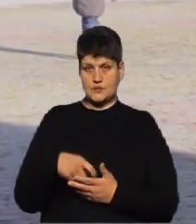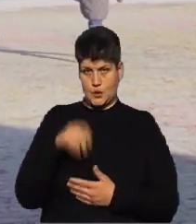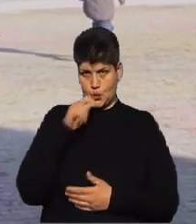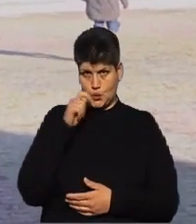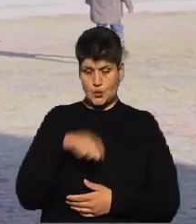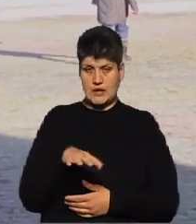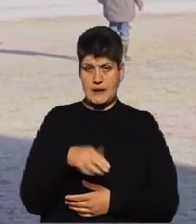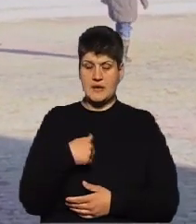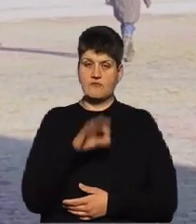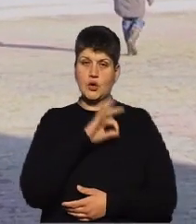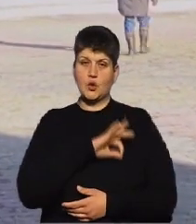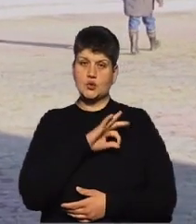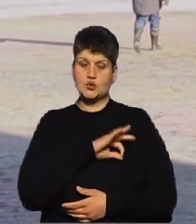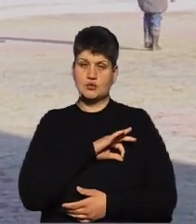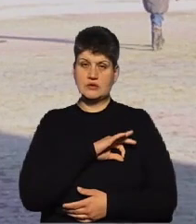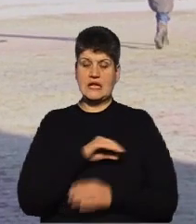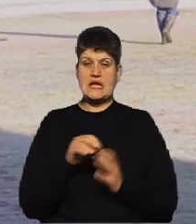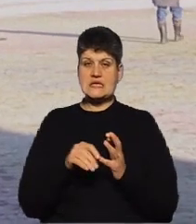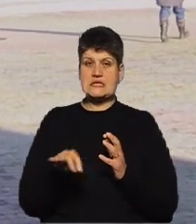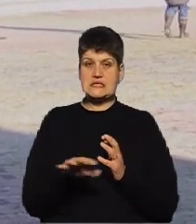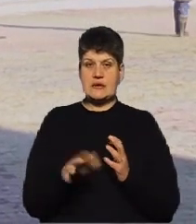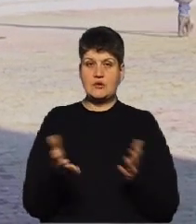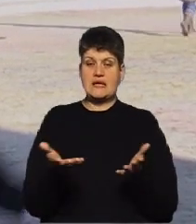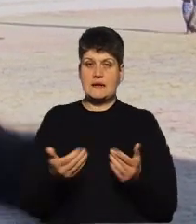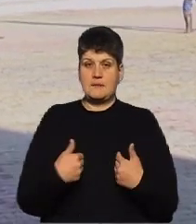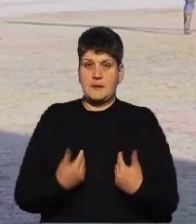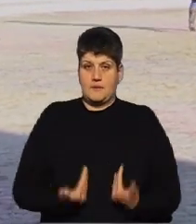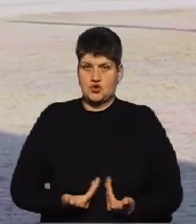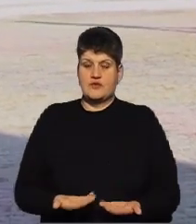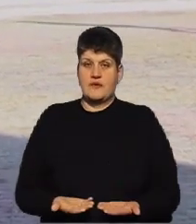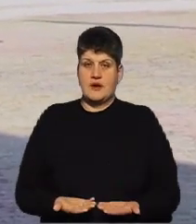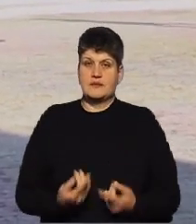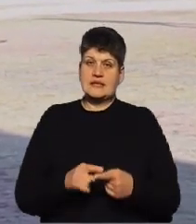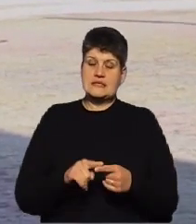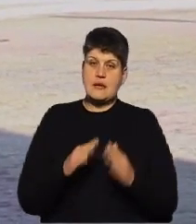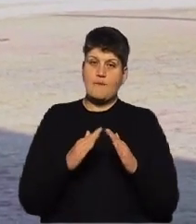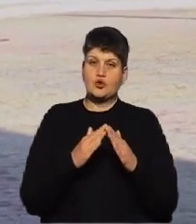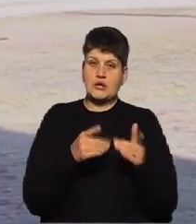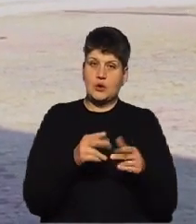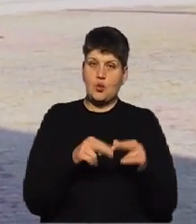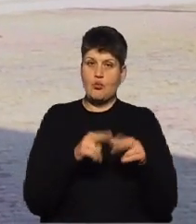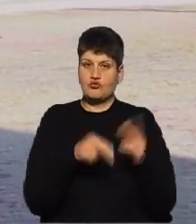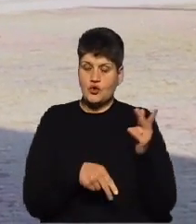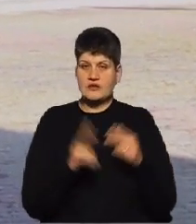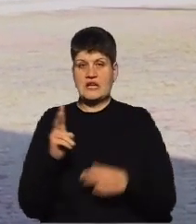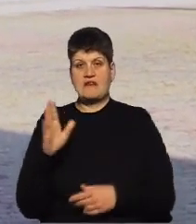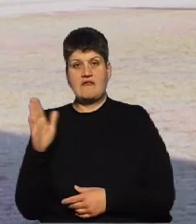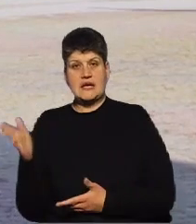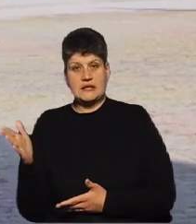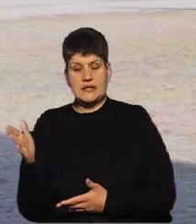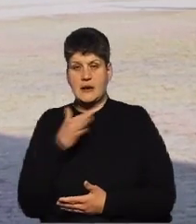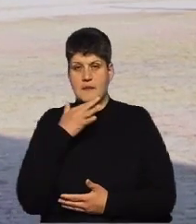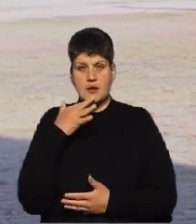використовуємо землю, на якій ми проживаємо. Тобто, чи це будинок побудований, чи це квартира, багатоповерховий будинок